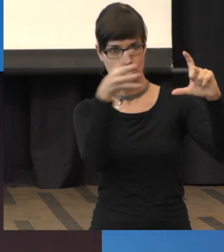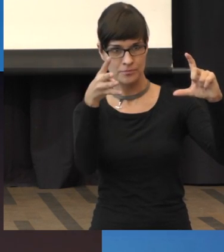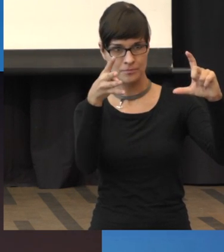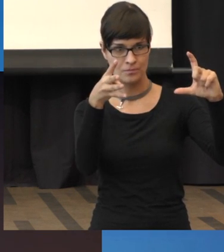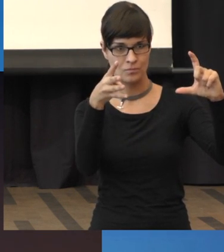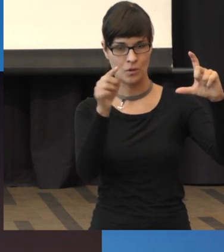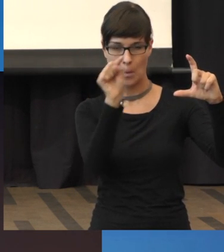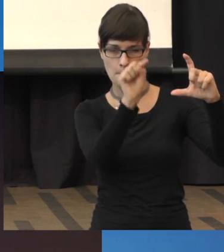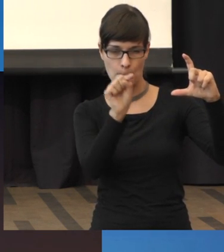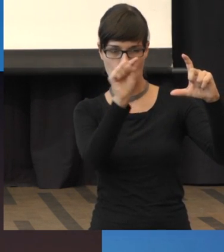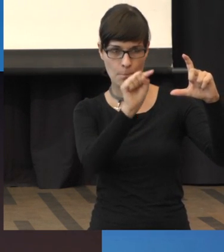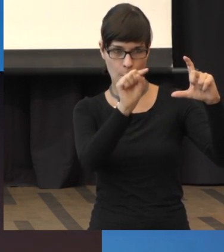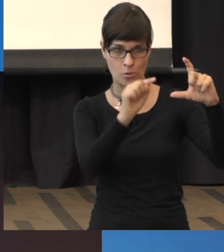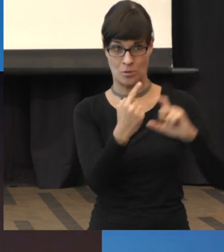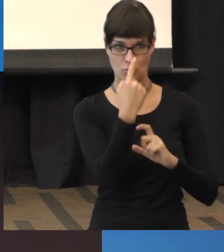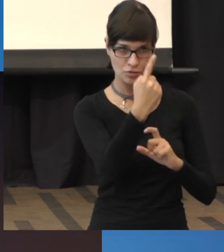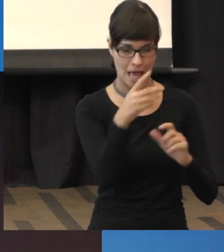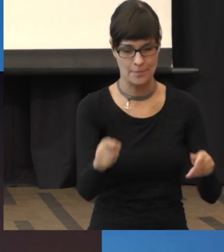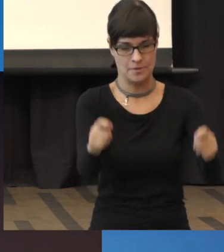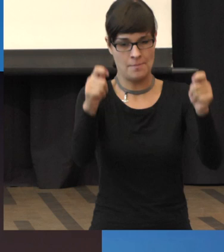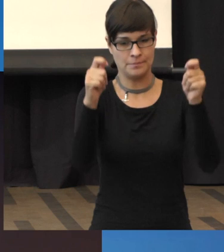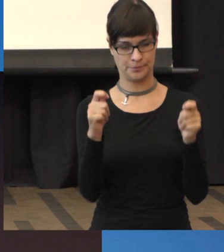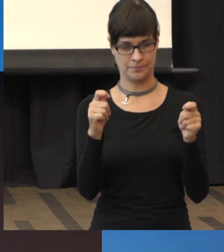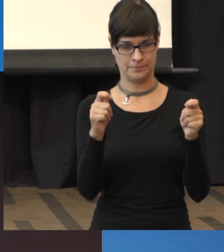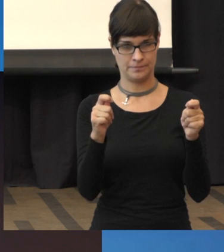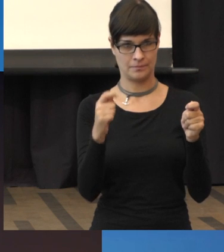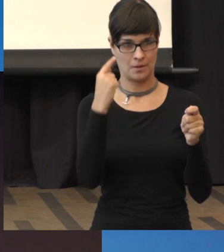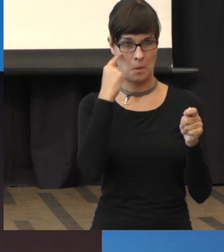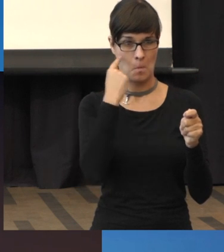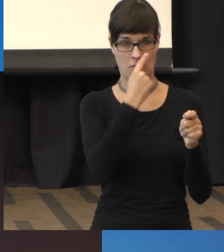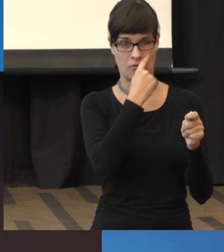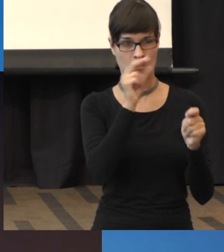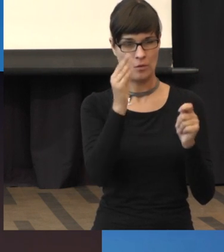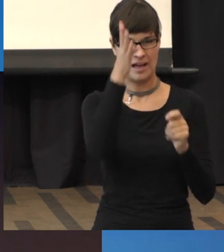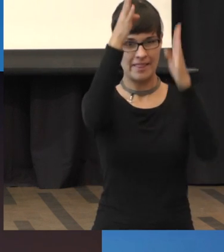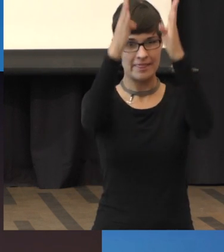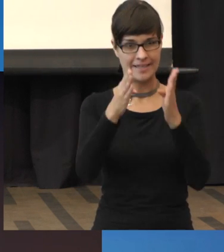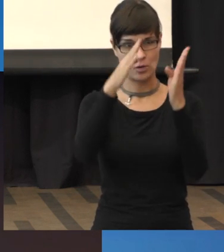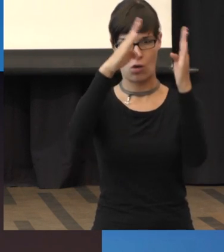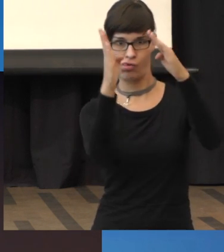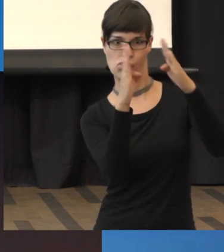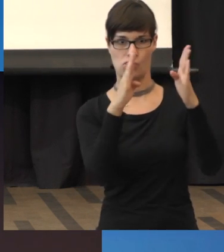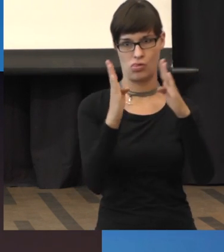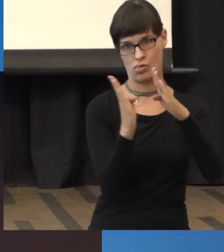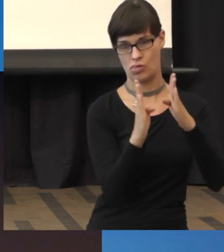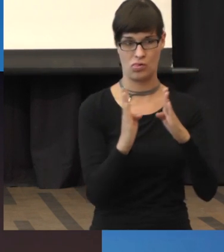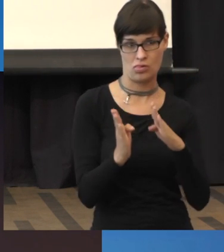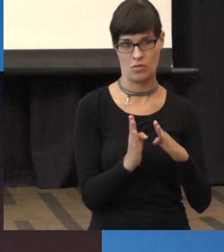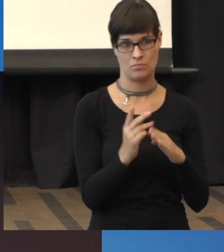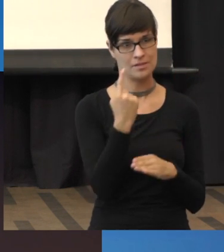Hause, man muss dann halt selber beobachten, ob man, ob sich jetzt hier die Verzerrungen hier zunehmen oder nicht.